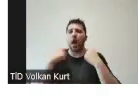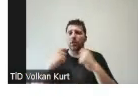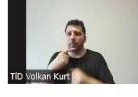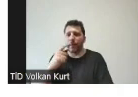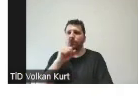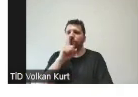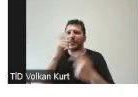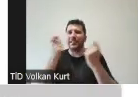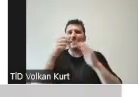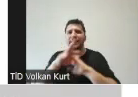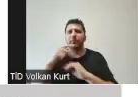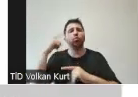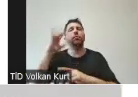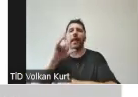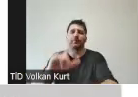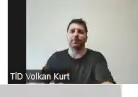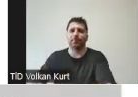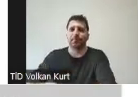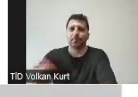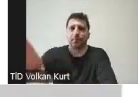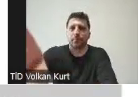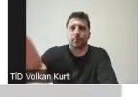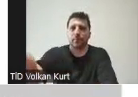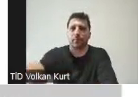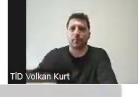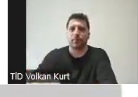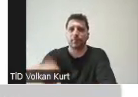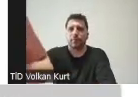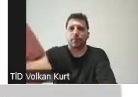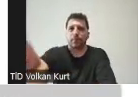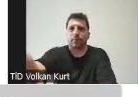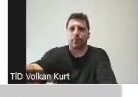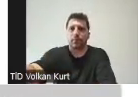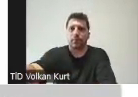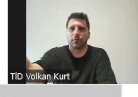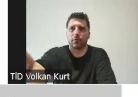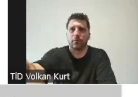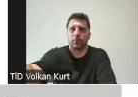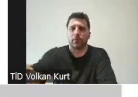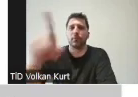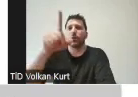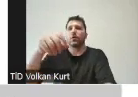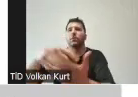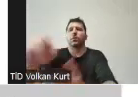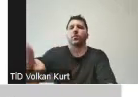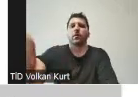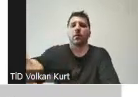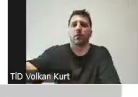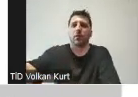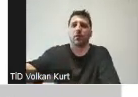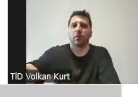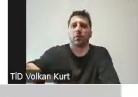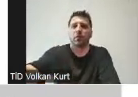istihdam gibi düşünmemek lazım. Devam edelim. Bütçe kısmı da şimdi bu kategorinizi seçtiğiniz